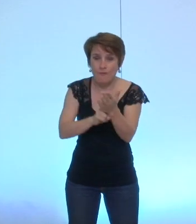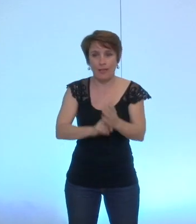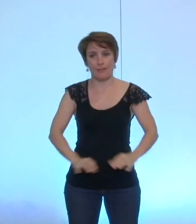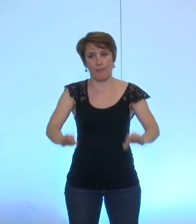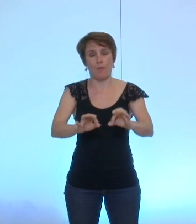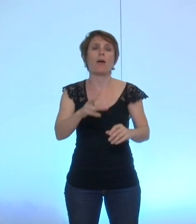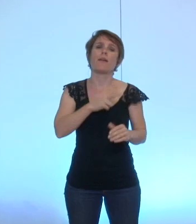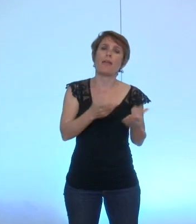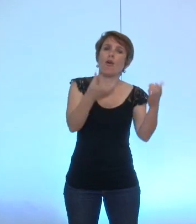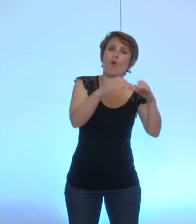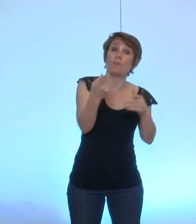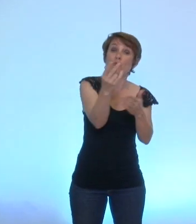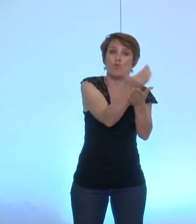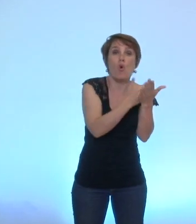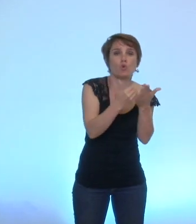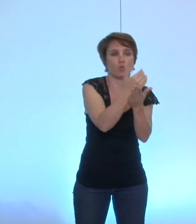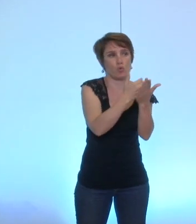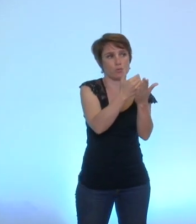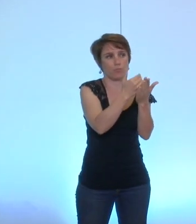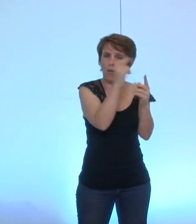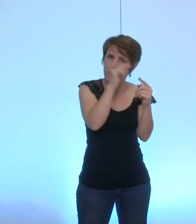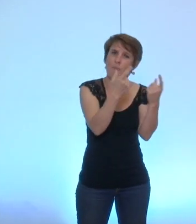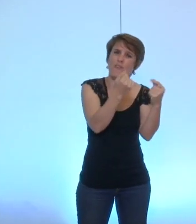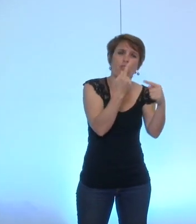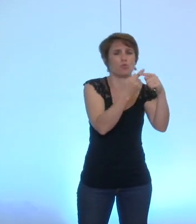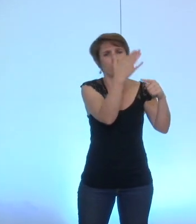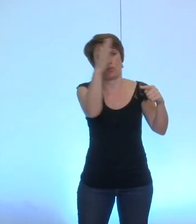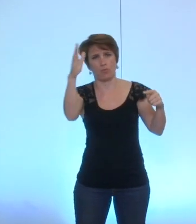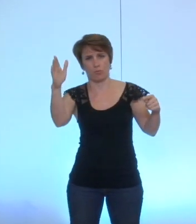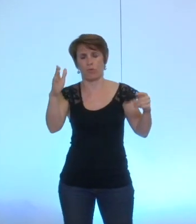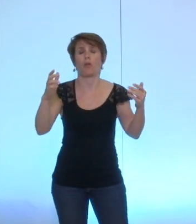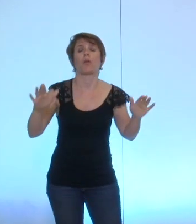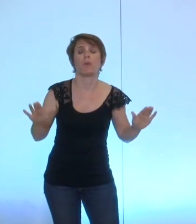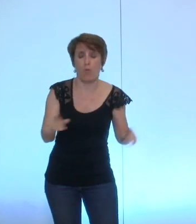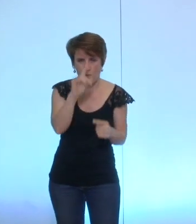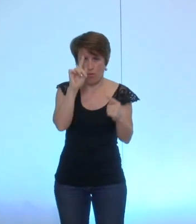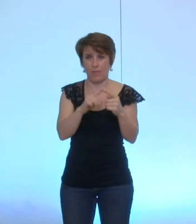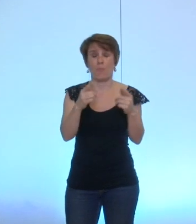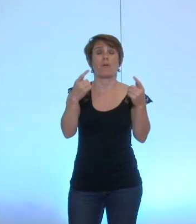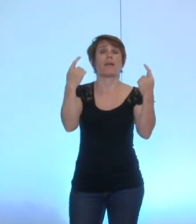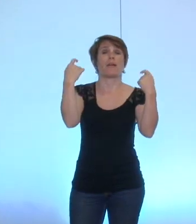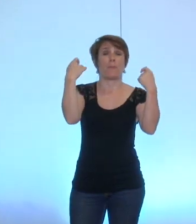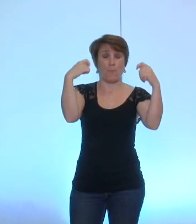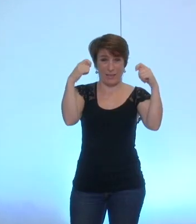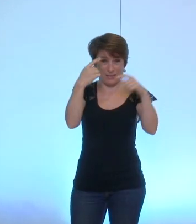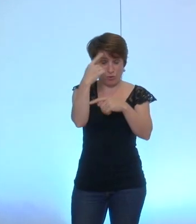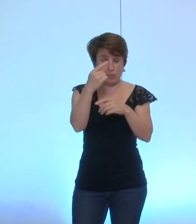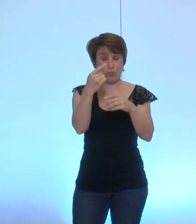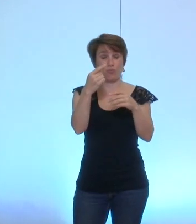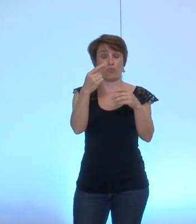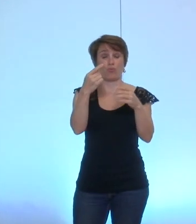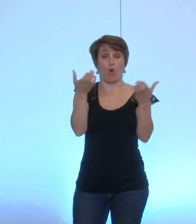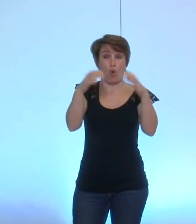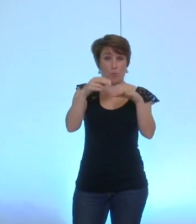commission des ressources qui balaye ce sujet là et bien d'autres mais sur ce sujet de la présidence de la commission des finances c un sujet que j'ai porté effectivement